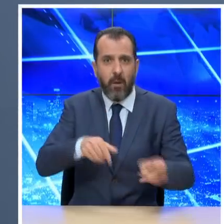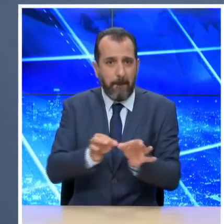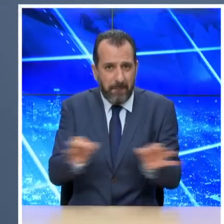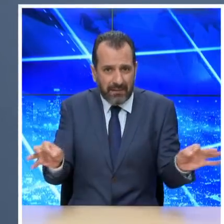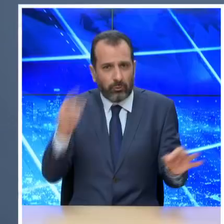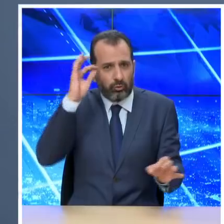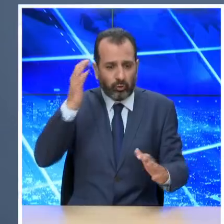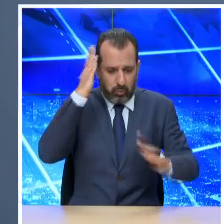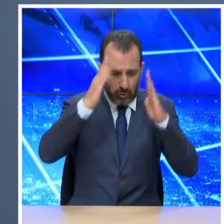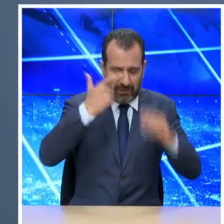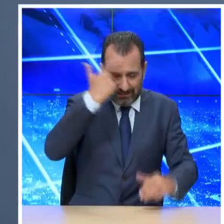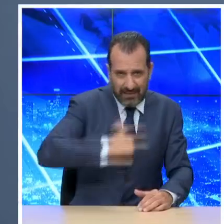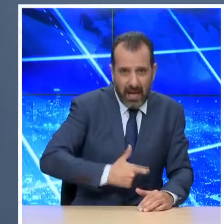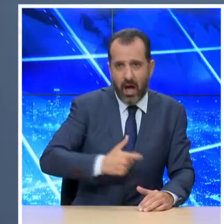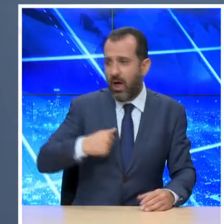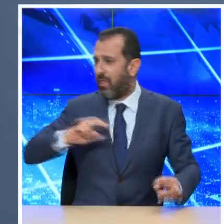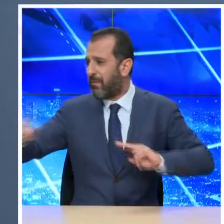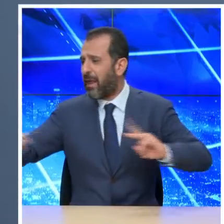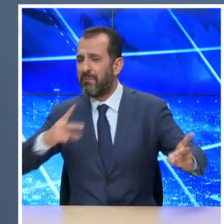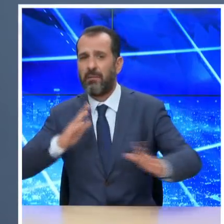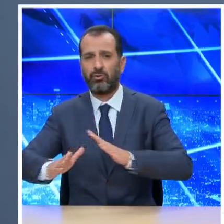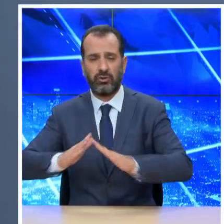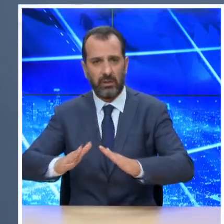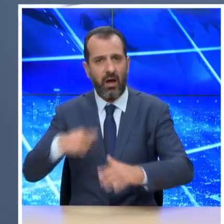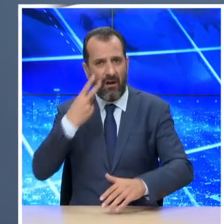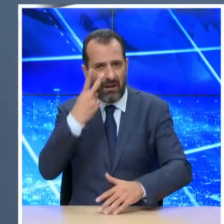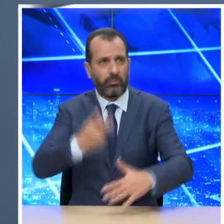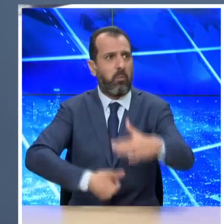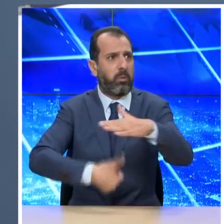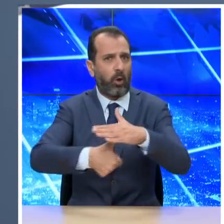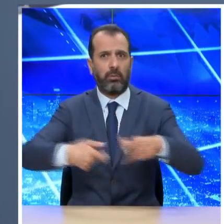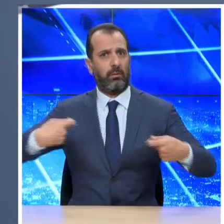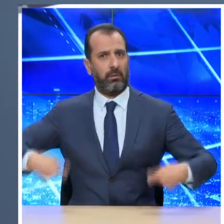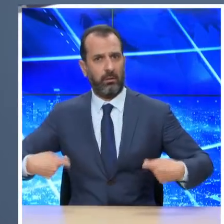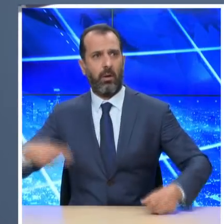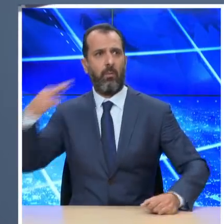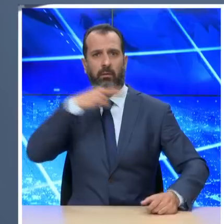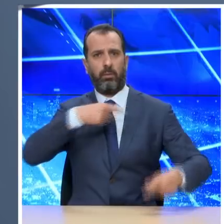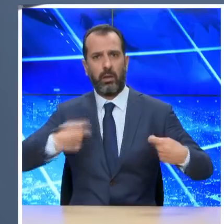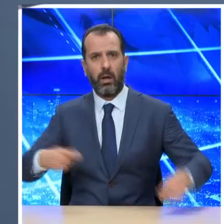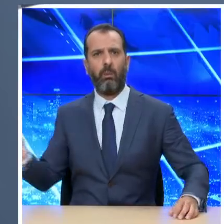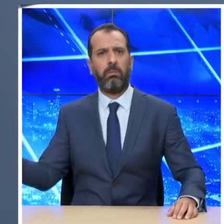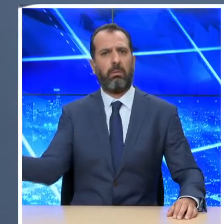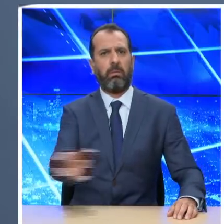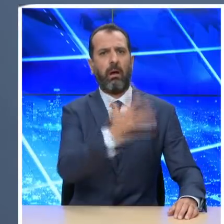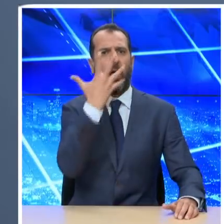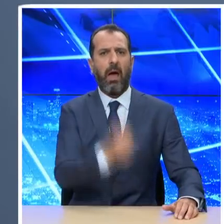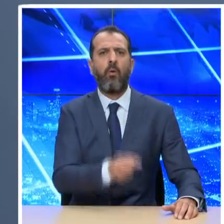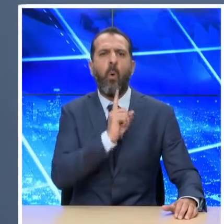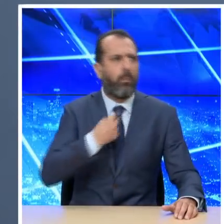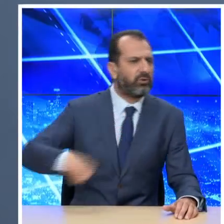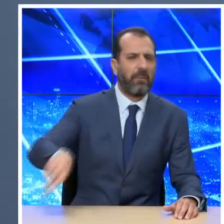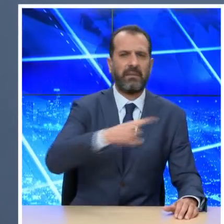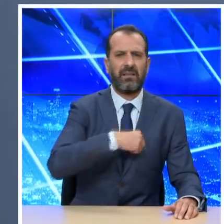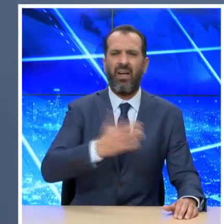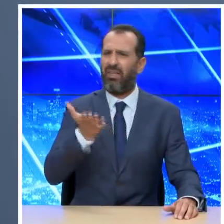προστατεύουμε. Άτρωτοι δεν υπάρχουν. Πρόεδροι χωρών και πρωθυπουργοί προσβάλλονται από τον ιό όπως και όλοι εμείς. Πρέπει λοιπόν να μάθουμε